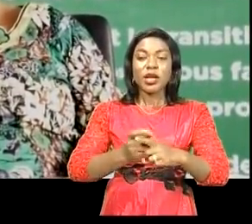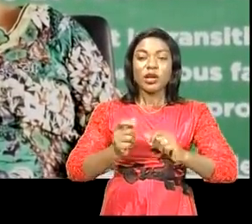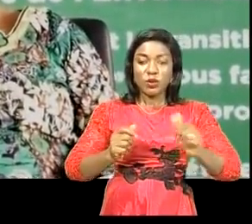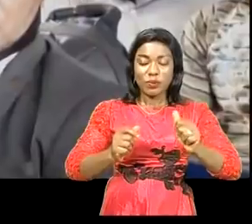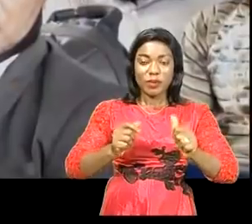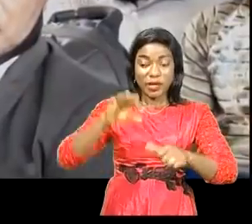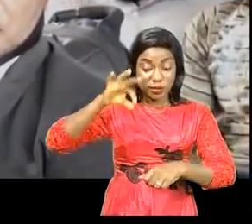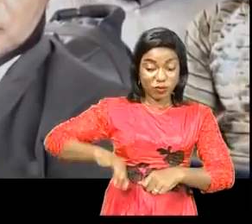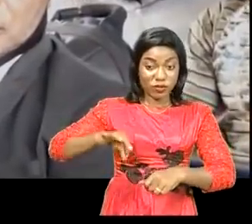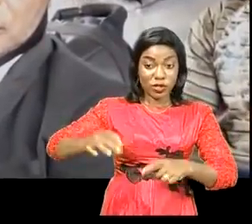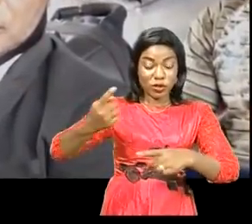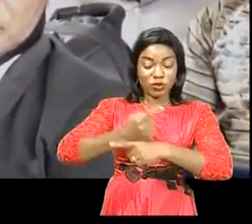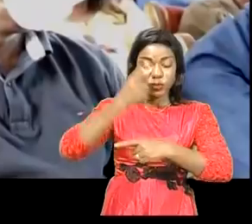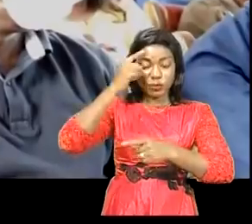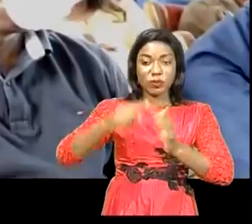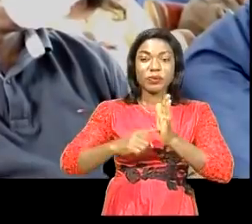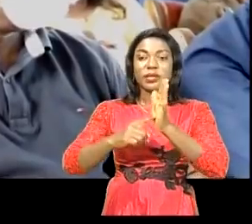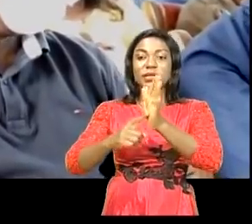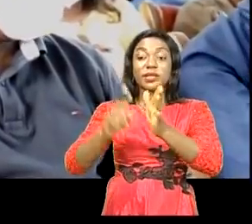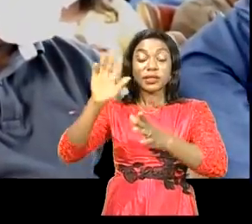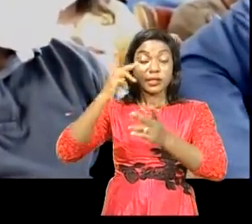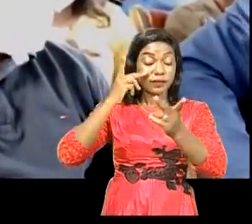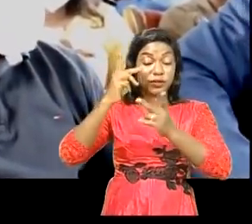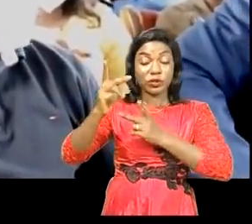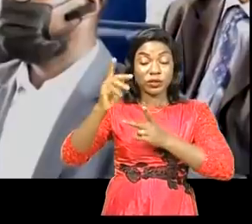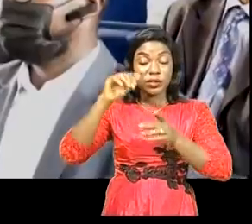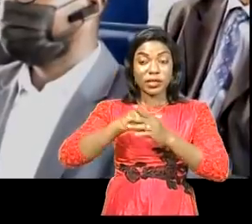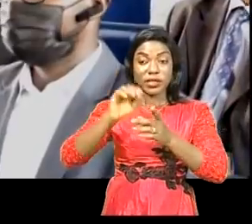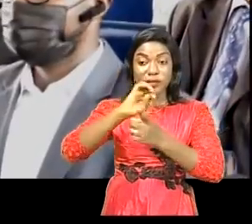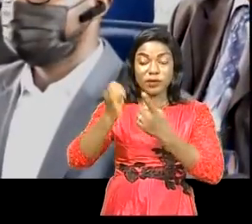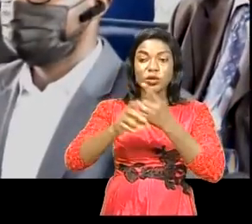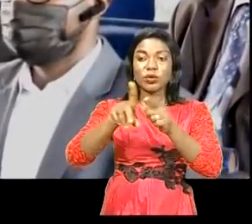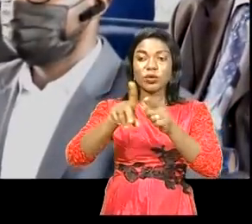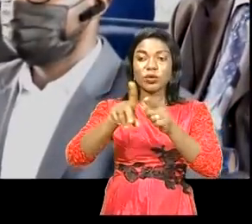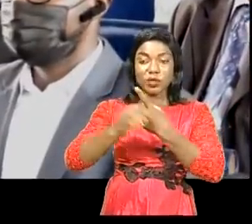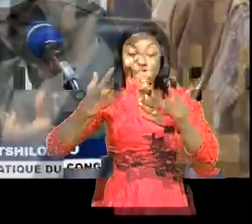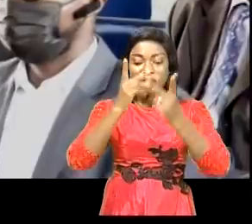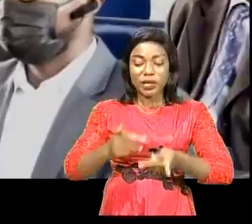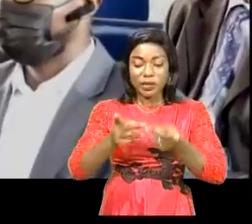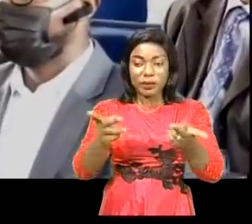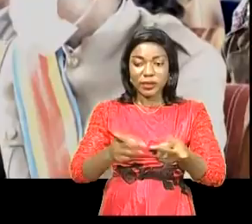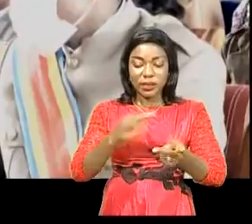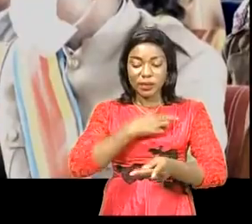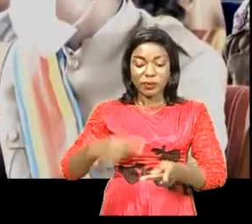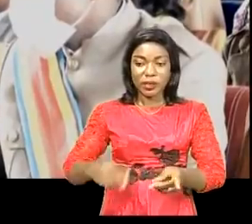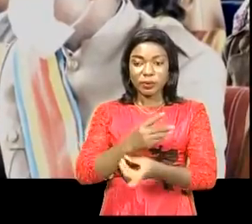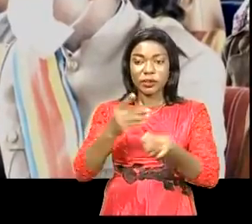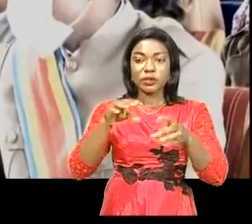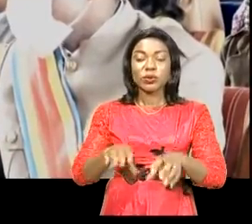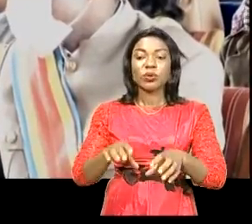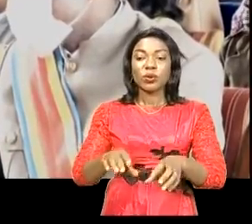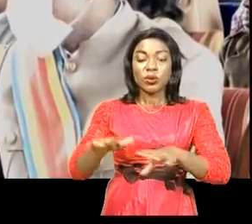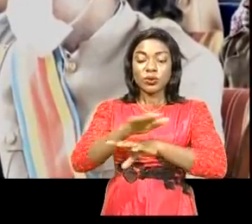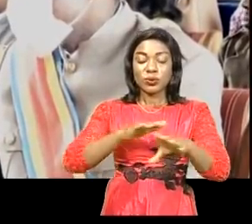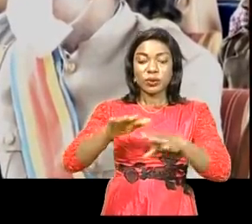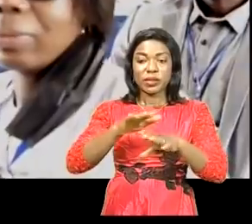a profité de la journée pour présenter sa vision du secteur afin de faire valoir la place de la République démocratique du Congo sur